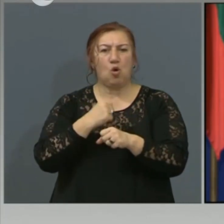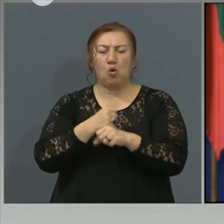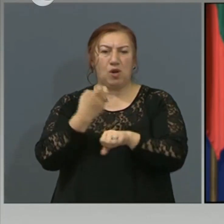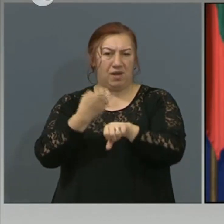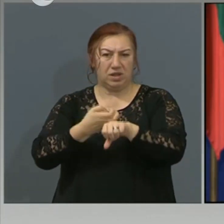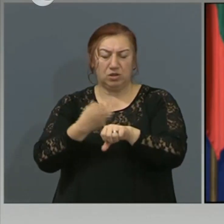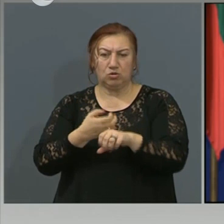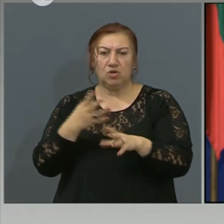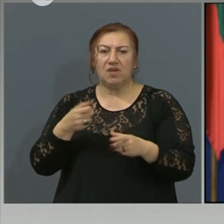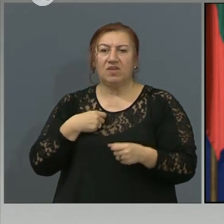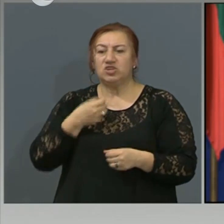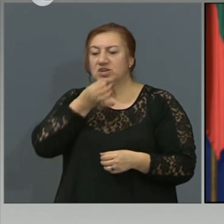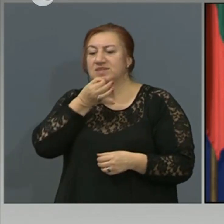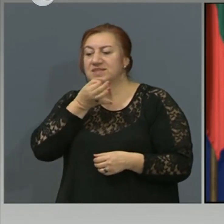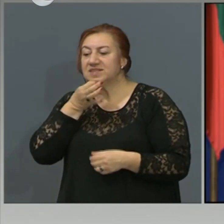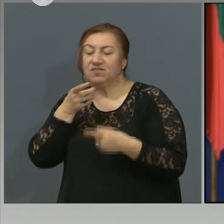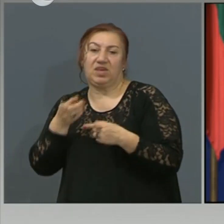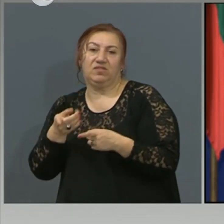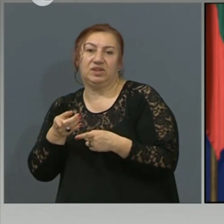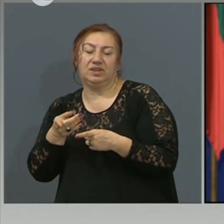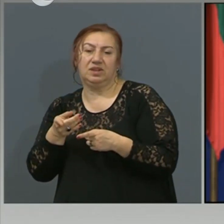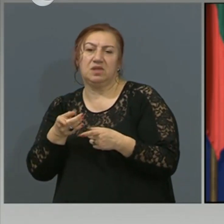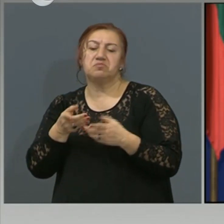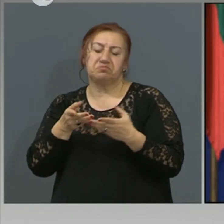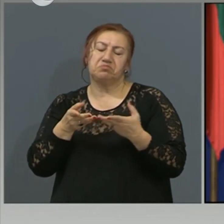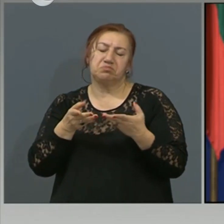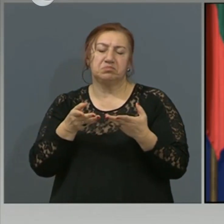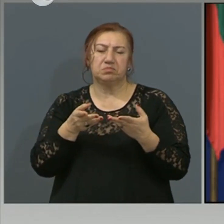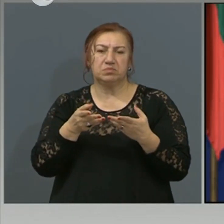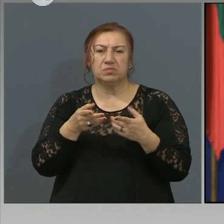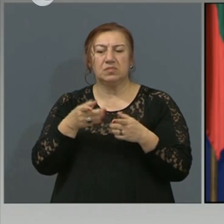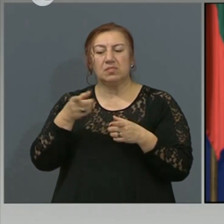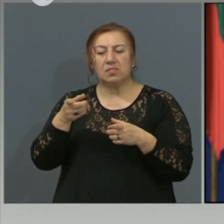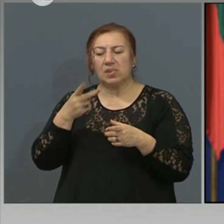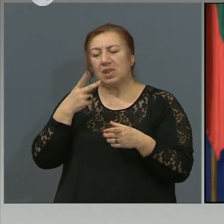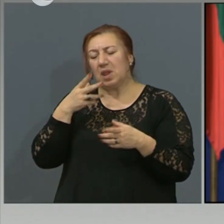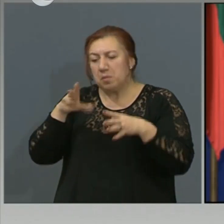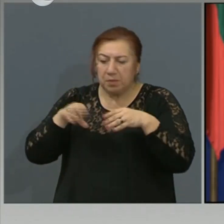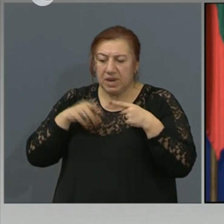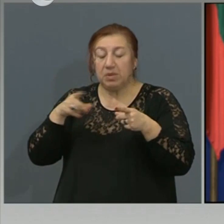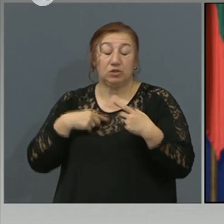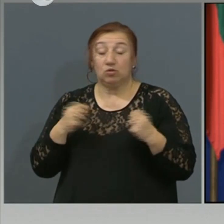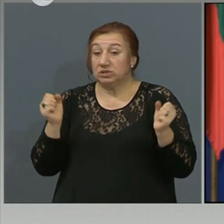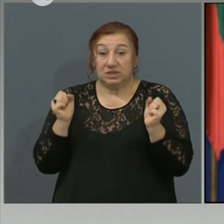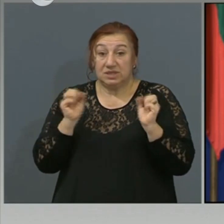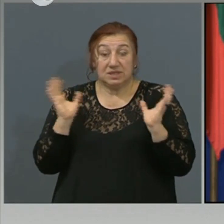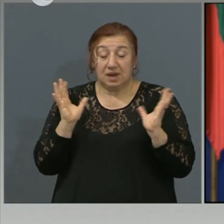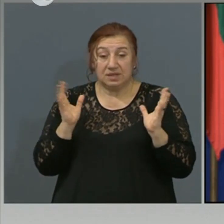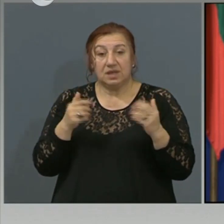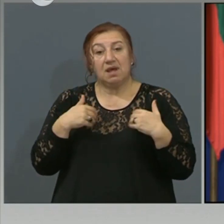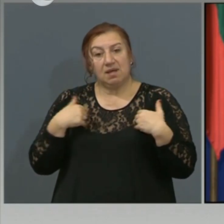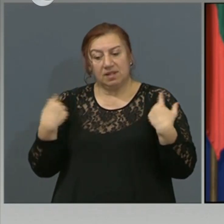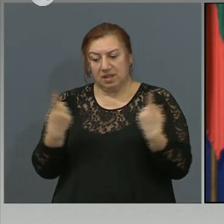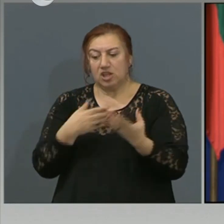претърпват, както се казва, на този стрес. Ние ще предложим